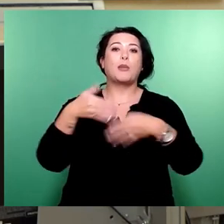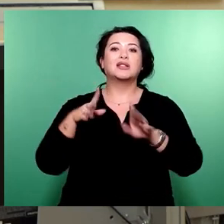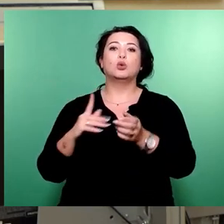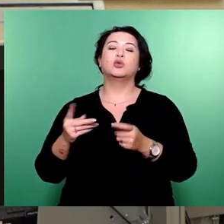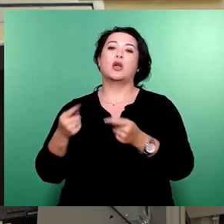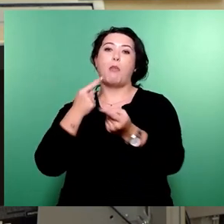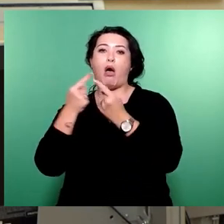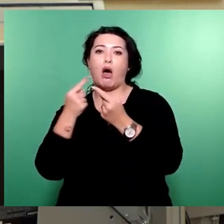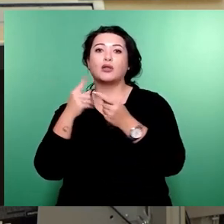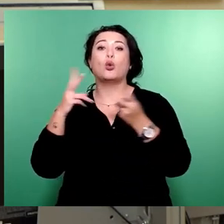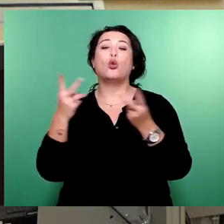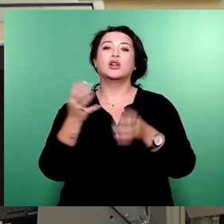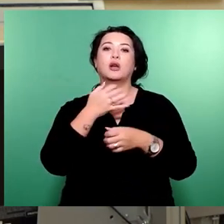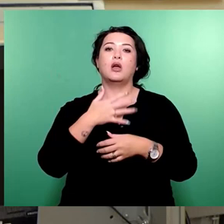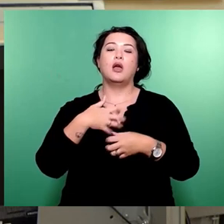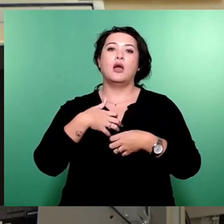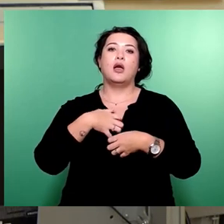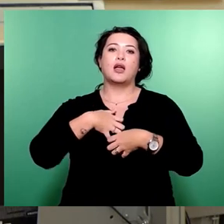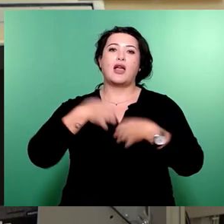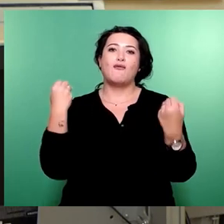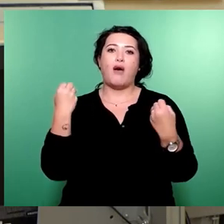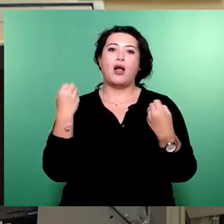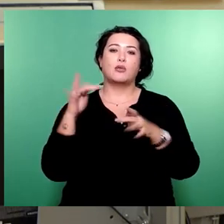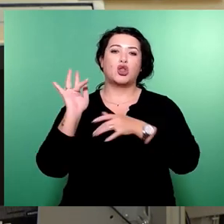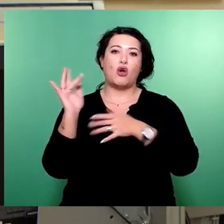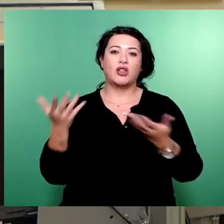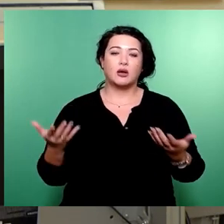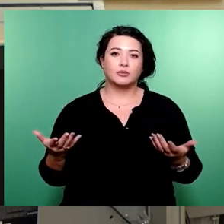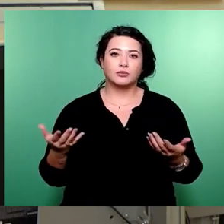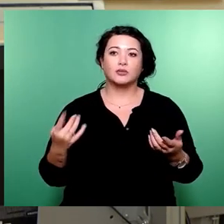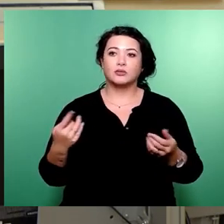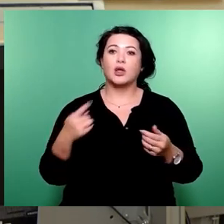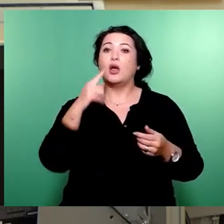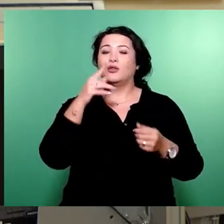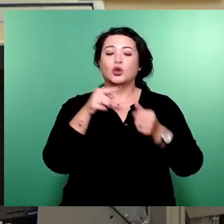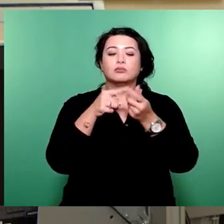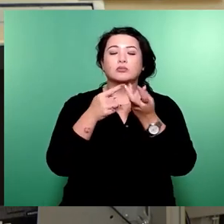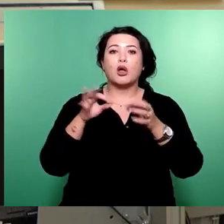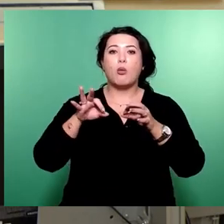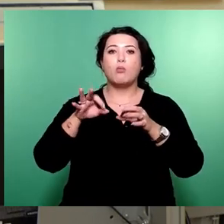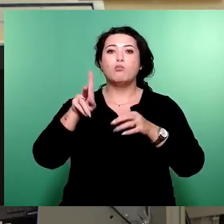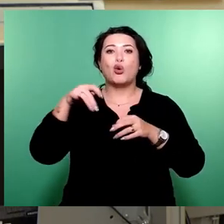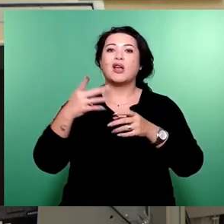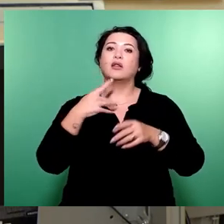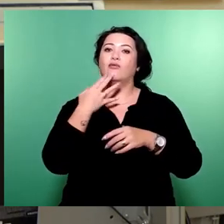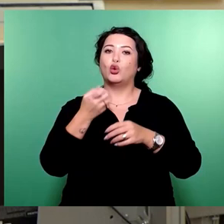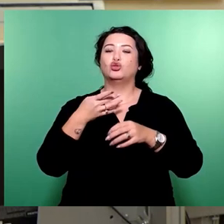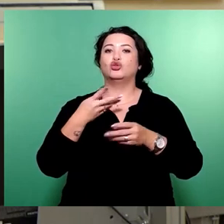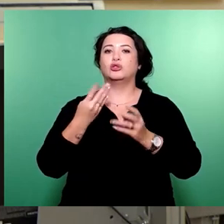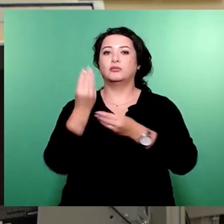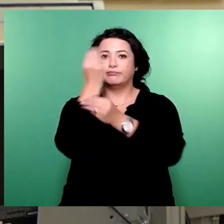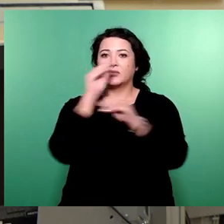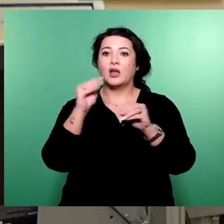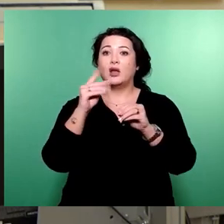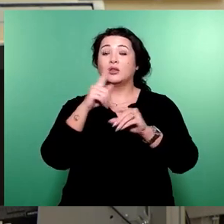Gewaltbetroffene. Ich möchte einige Projekte hier herausgreifen, die ohne diese zusätzlichen Mittel einfach nicht mehr